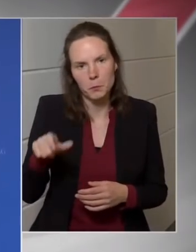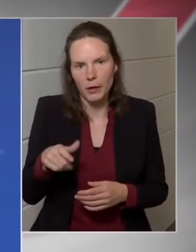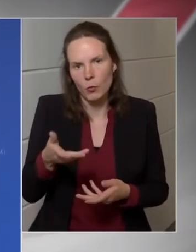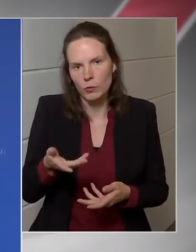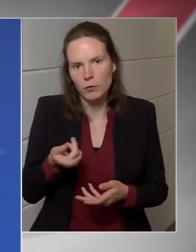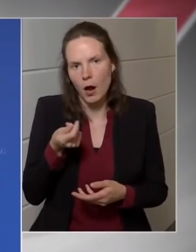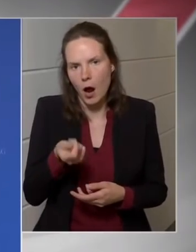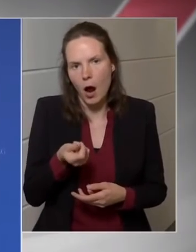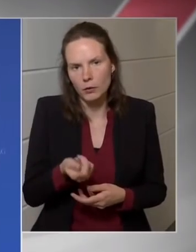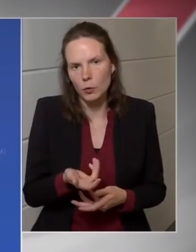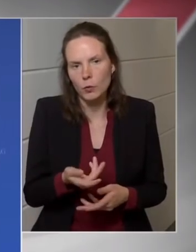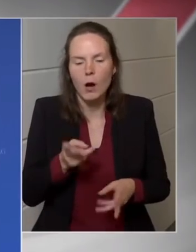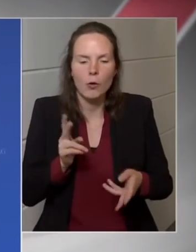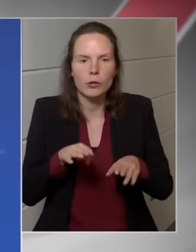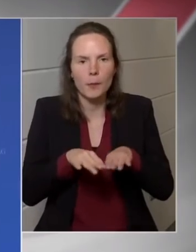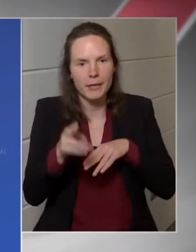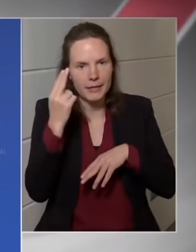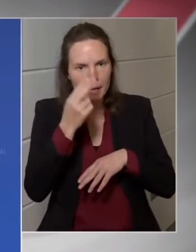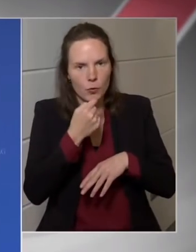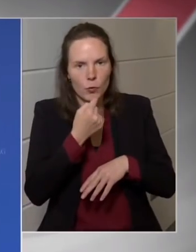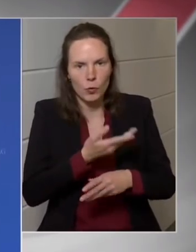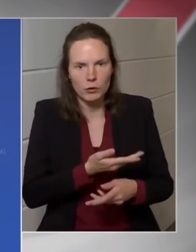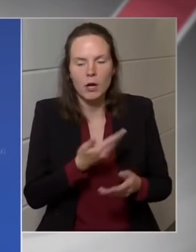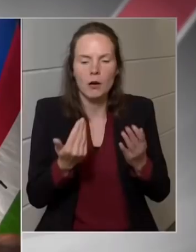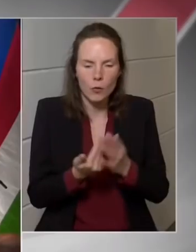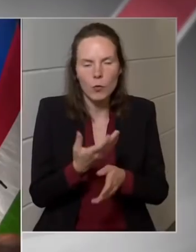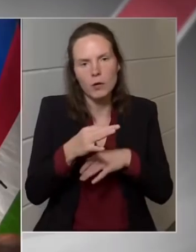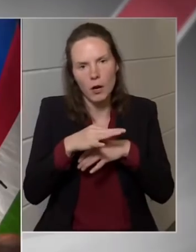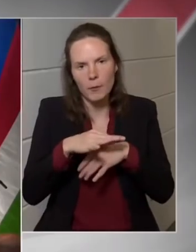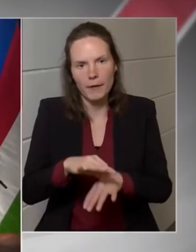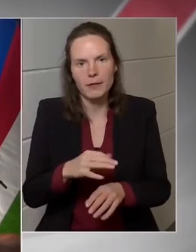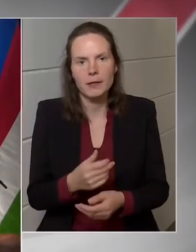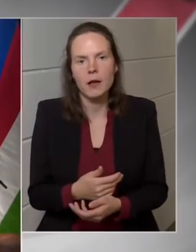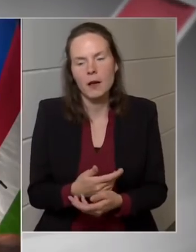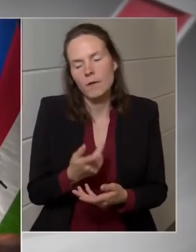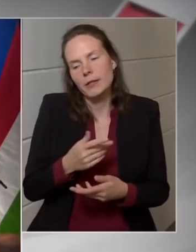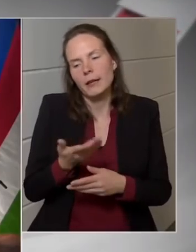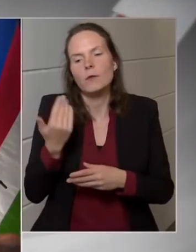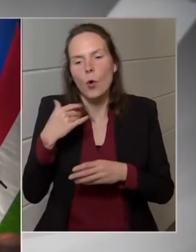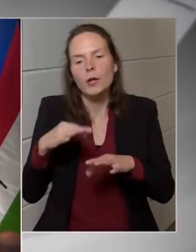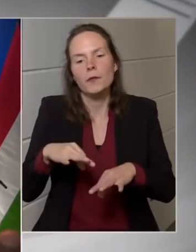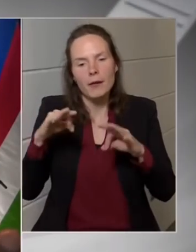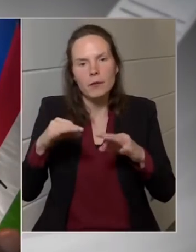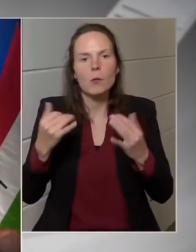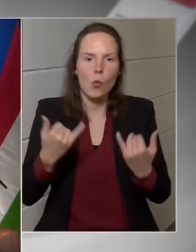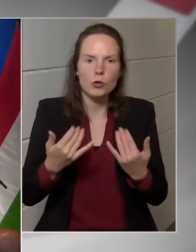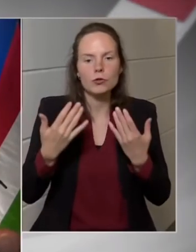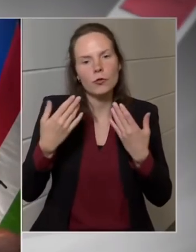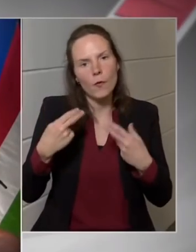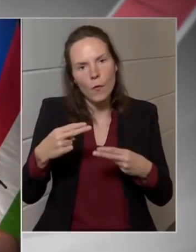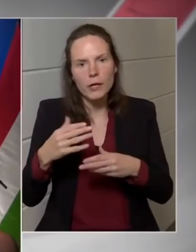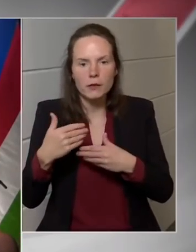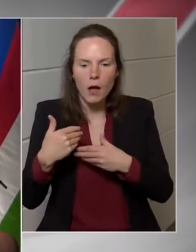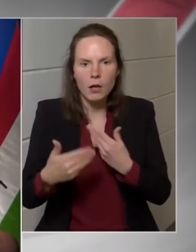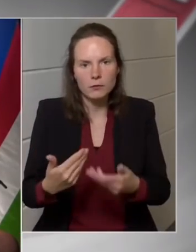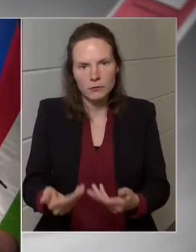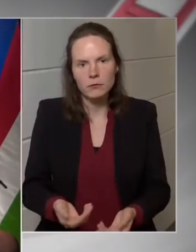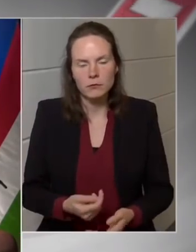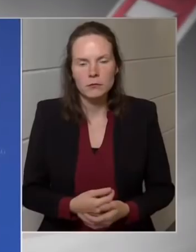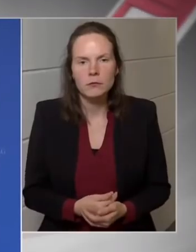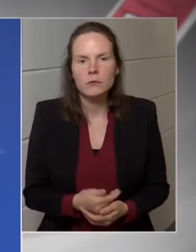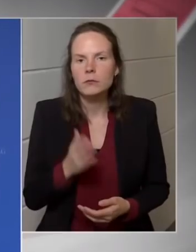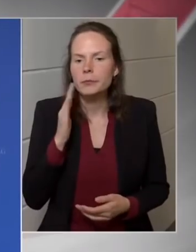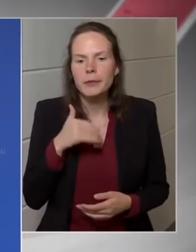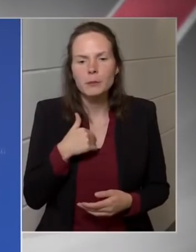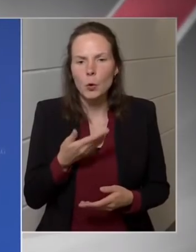ahogy miniszter úr mondta, újra bevezetése kerül, lehet, hogy felfüggesztése került, tehát csak folytatásra kerül ebből a vezetésben. Nem